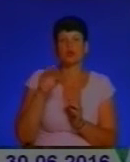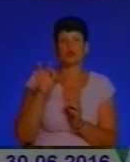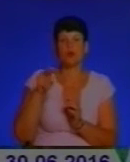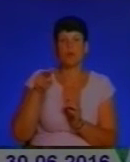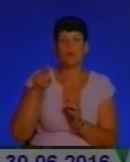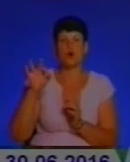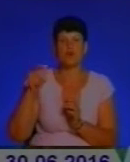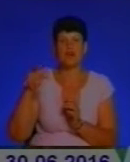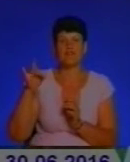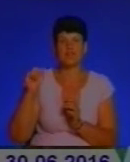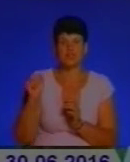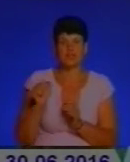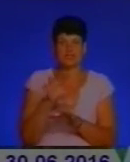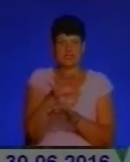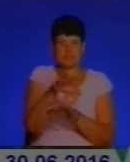місцевості,